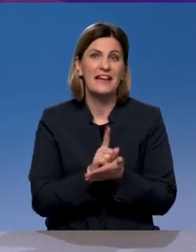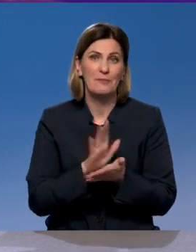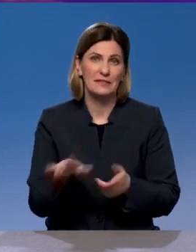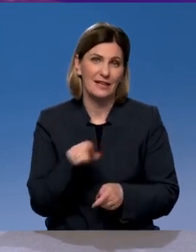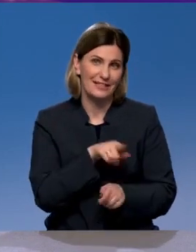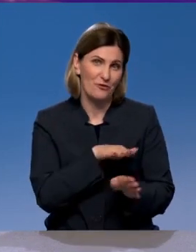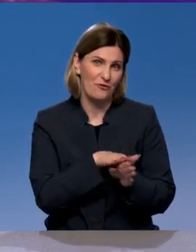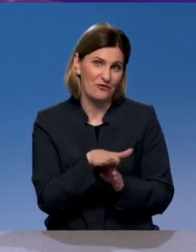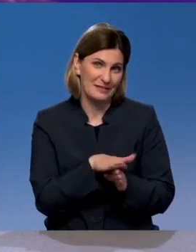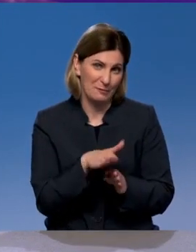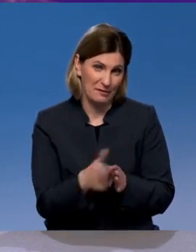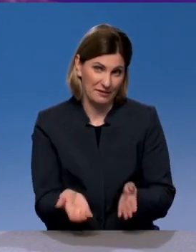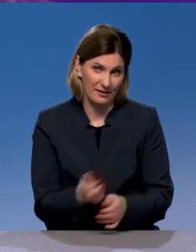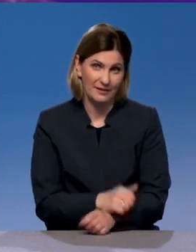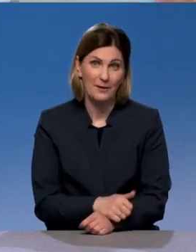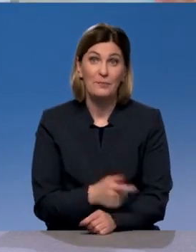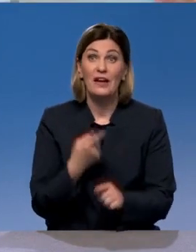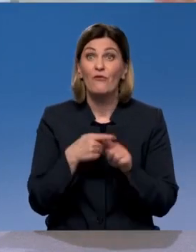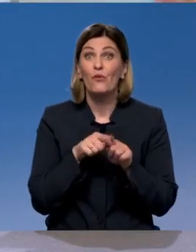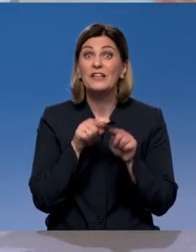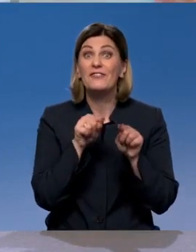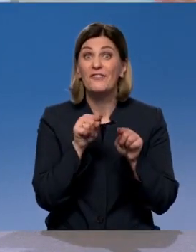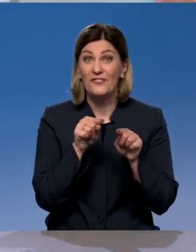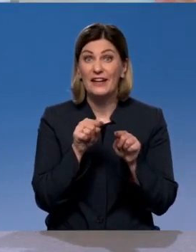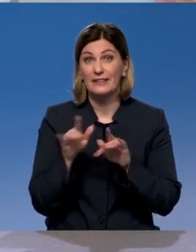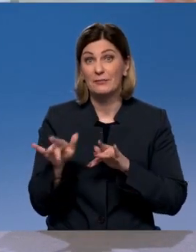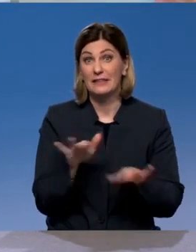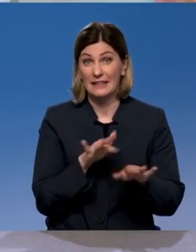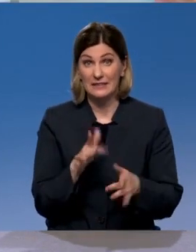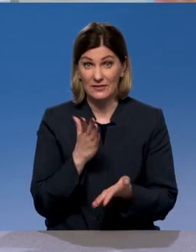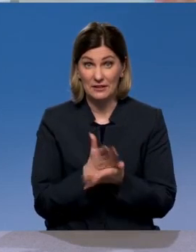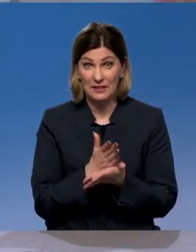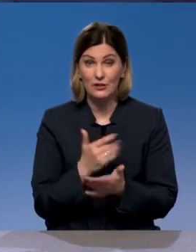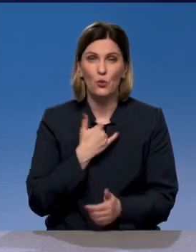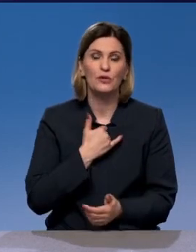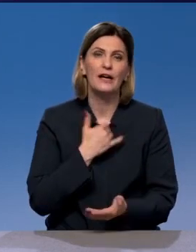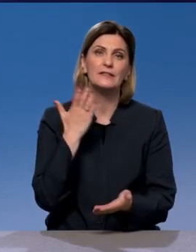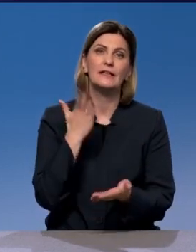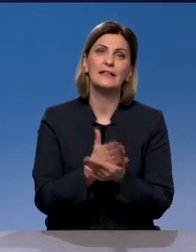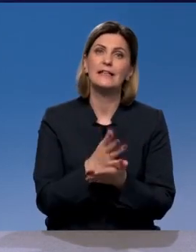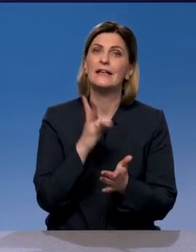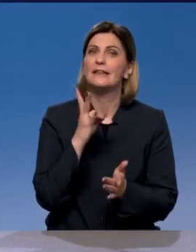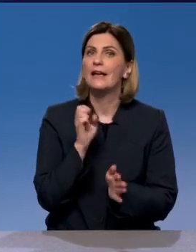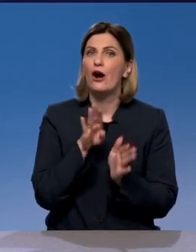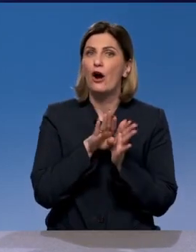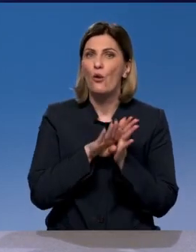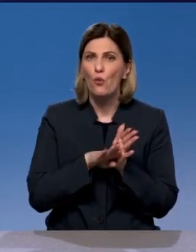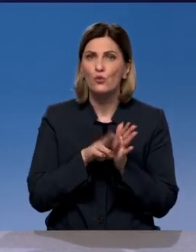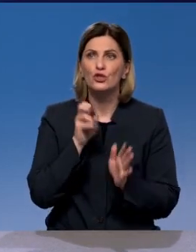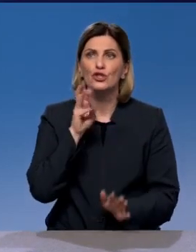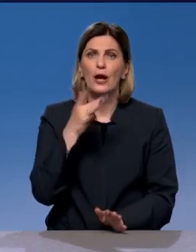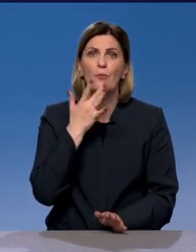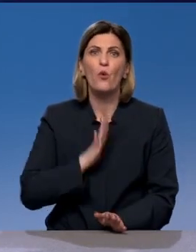возьми. Видимо, в этом как раз процесс и есть. Потому что у нас есть не хуже, чем у европейцев, у